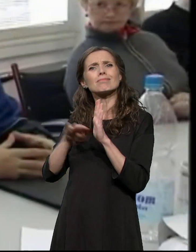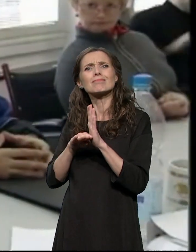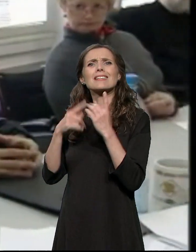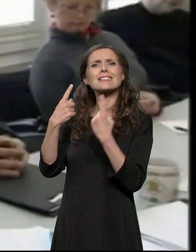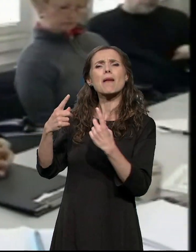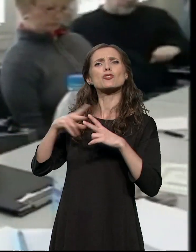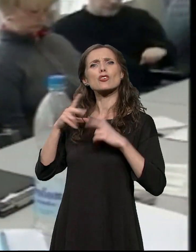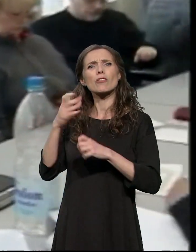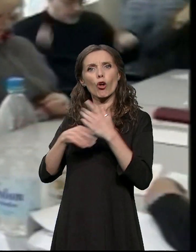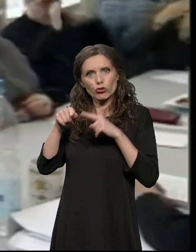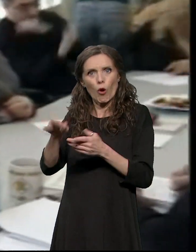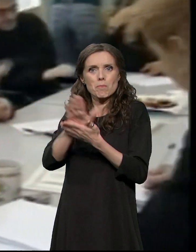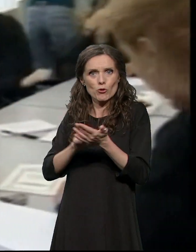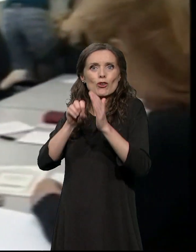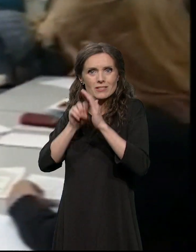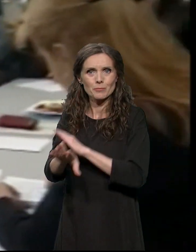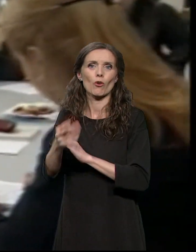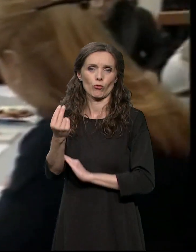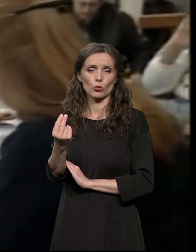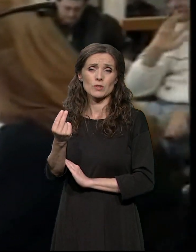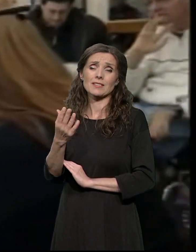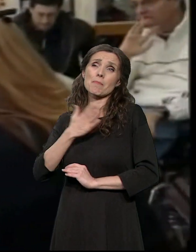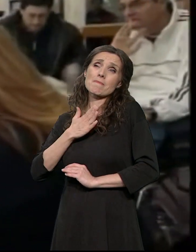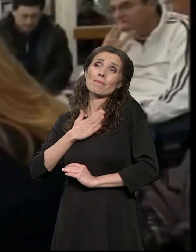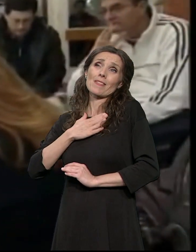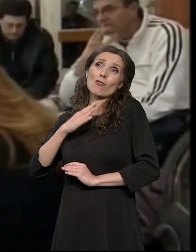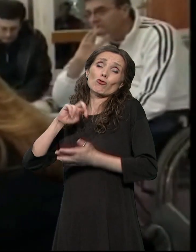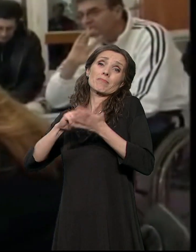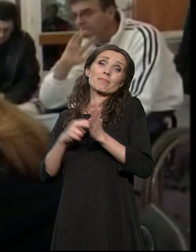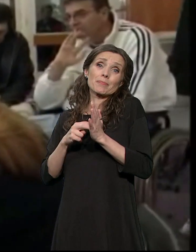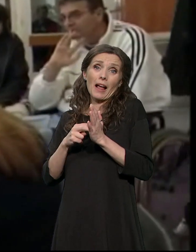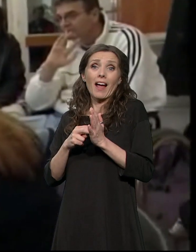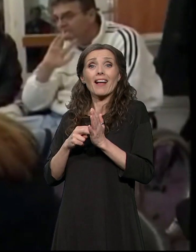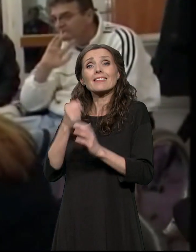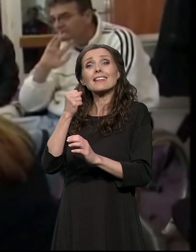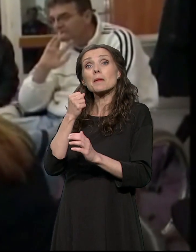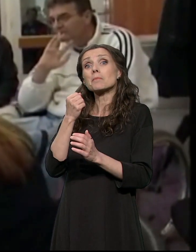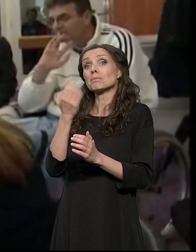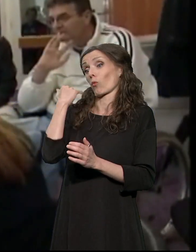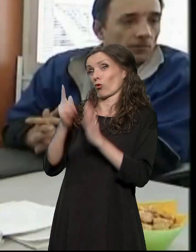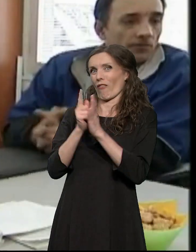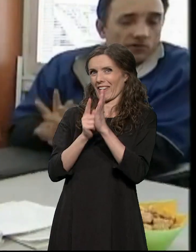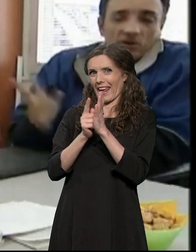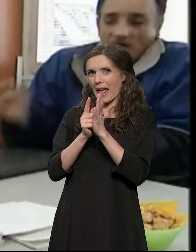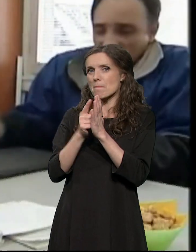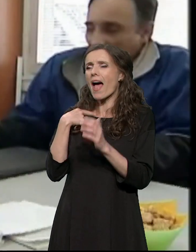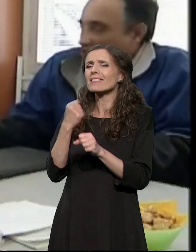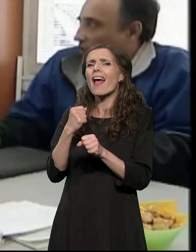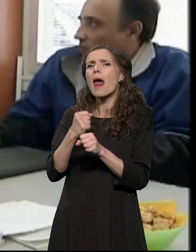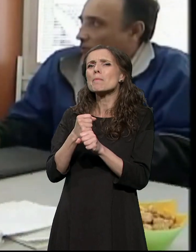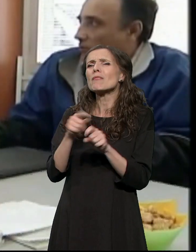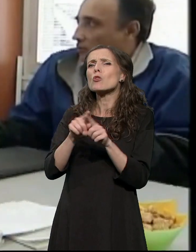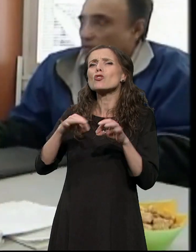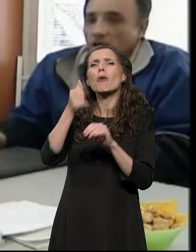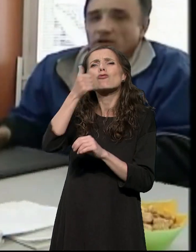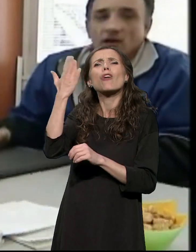Naša osnovna ideja je bila da pokušamo da napravimo sličan projekat u Srbiji kakav sam ja vidjela